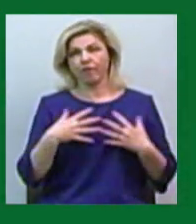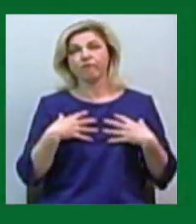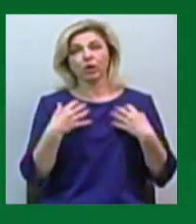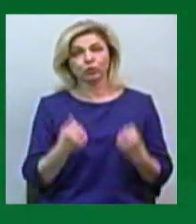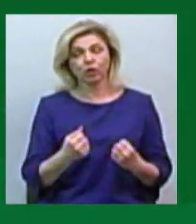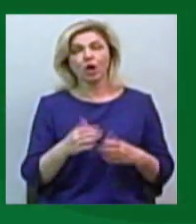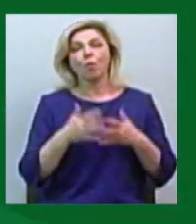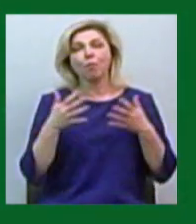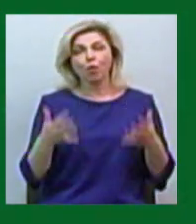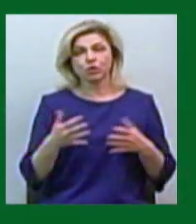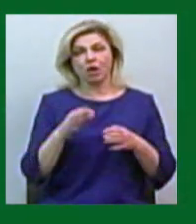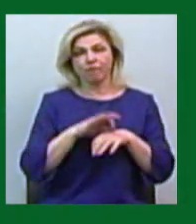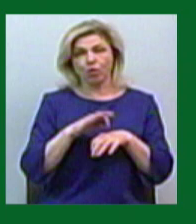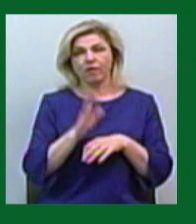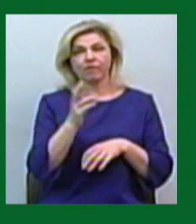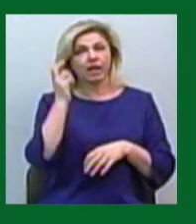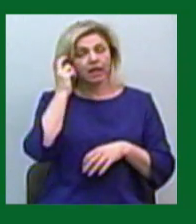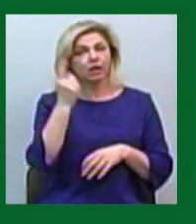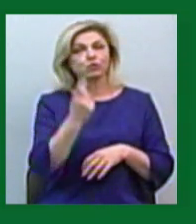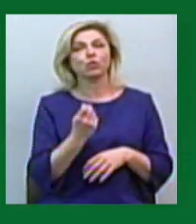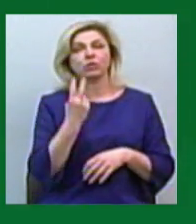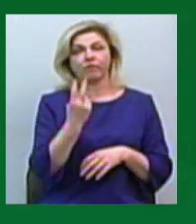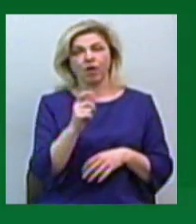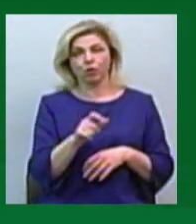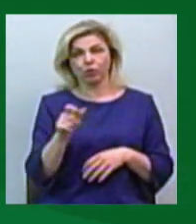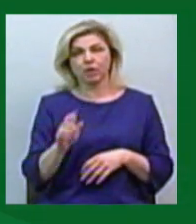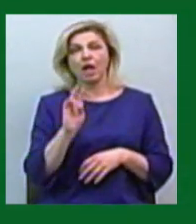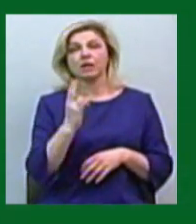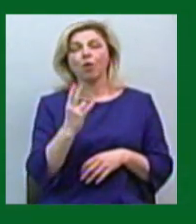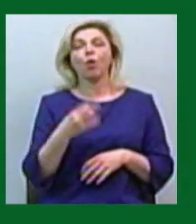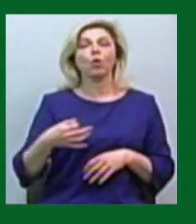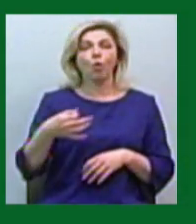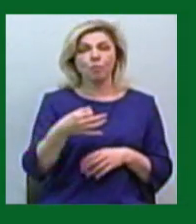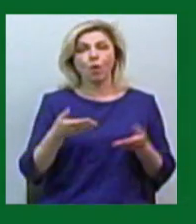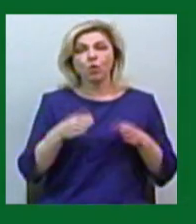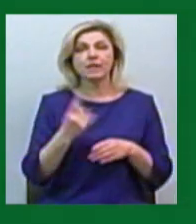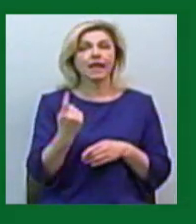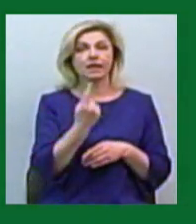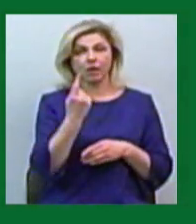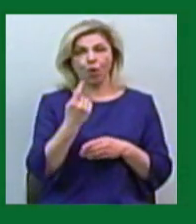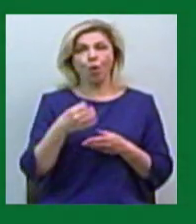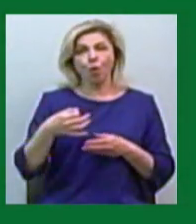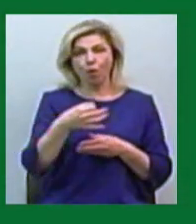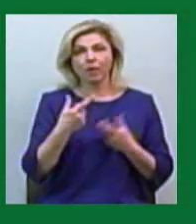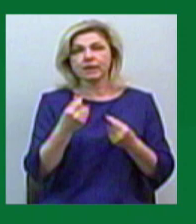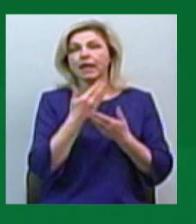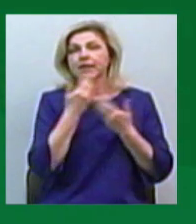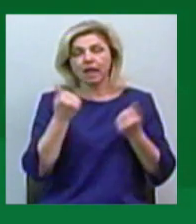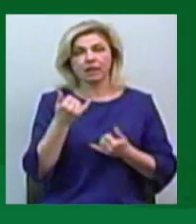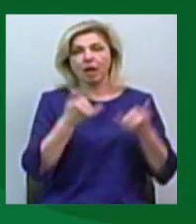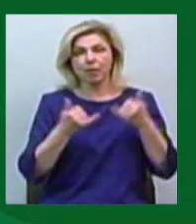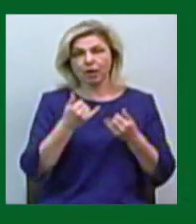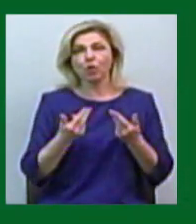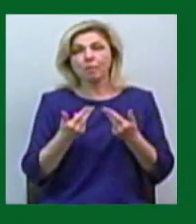Найбільше хворих у Києві – 102 людини. Миколаївщина залишається єдиною областю, де не зафіксовано жодного лабораторно підтвердженого